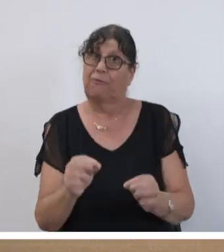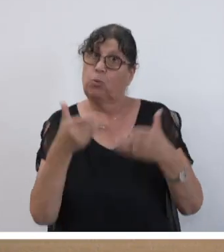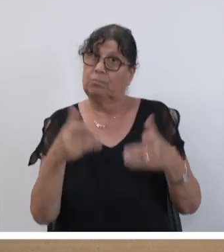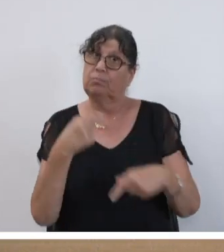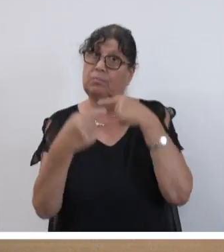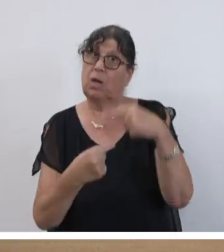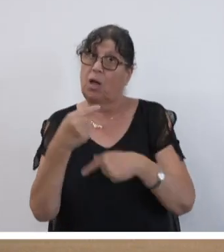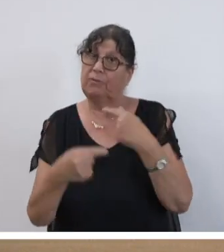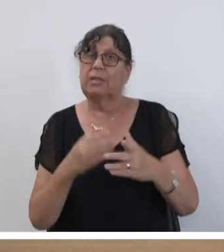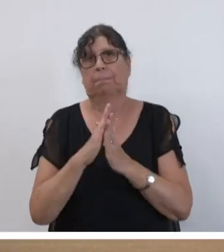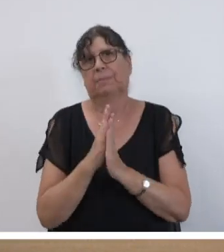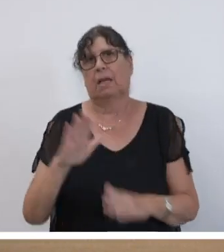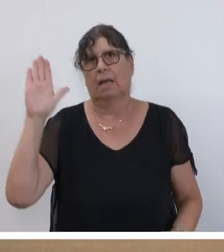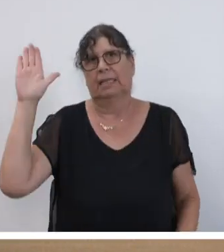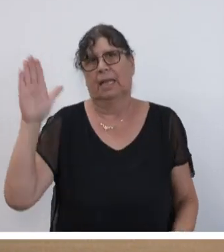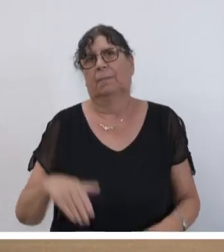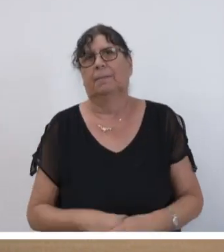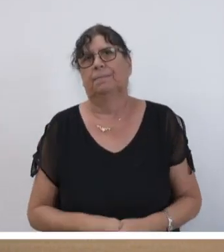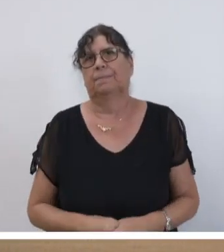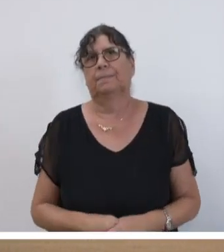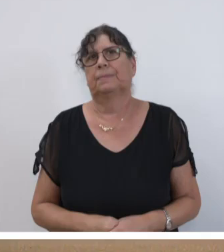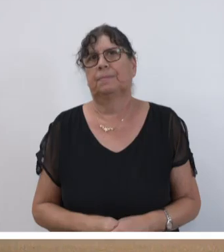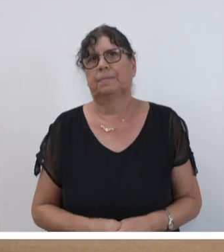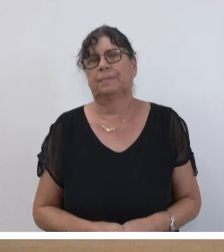so verfahren, den bitte ich um ein Handzeichen.